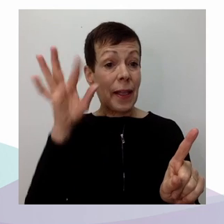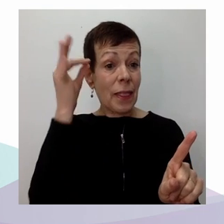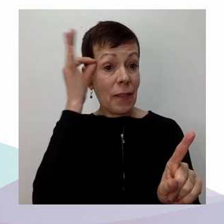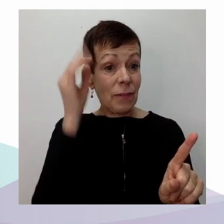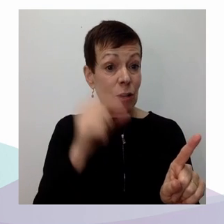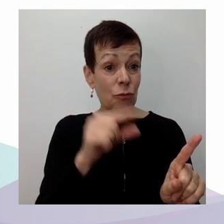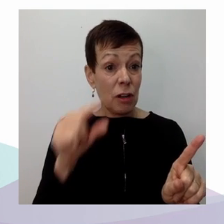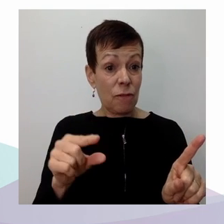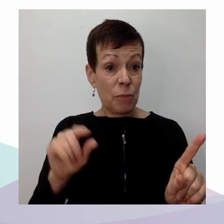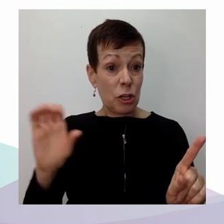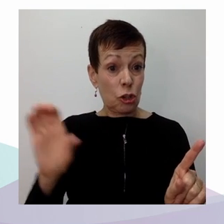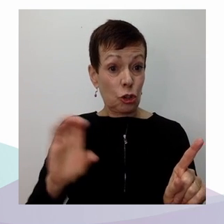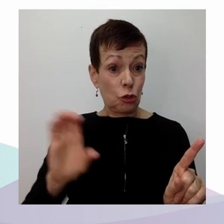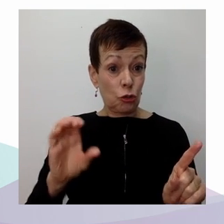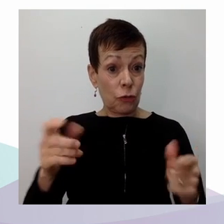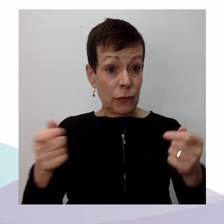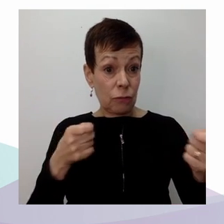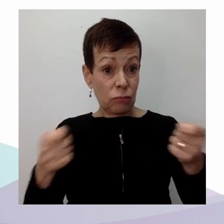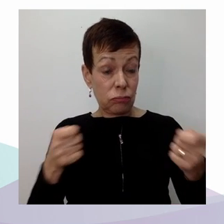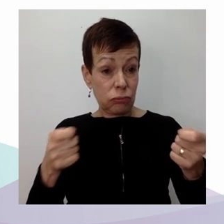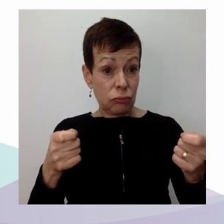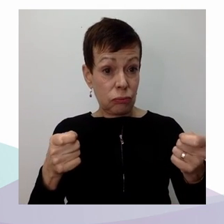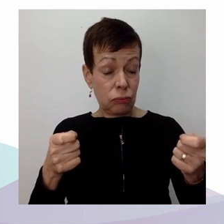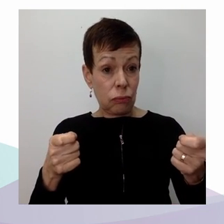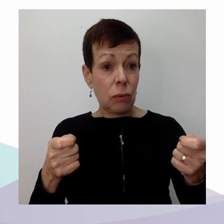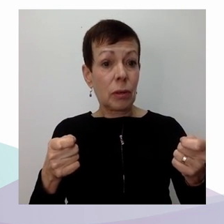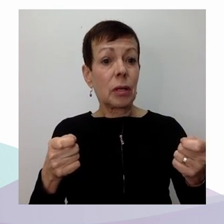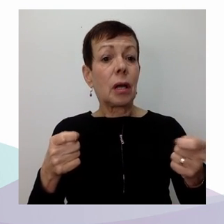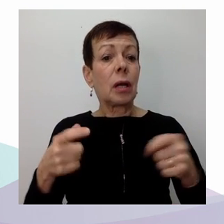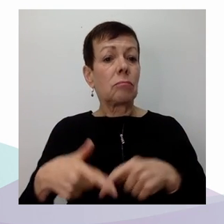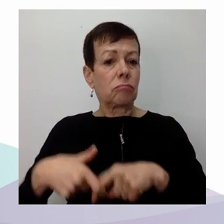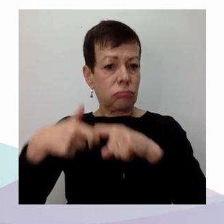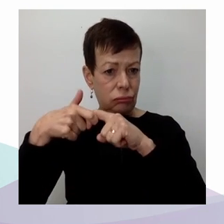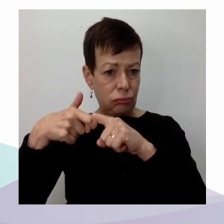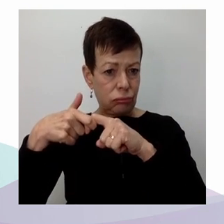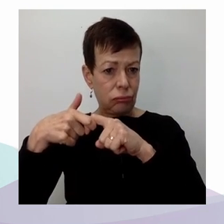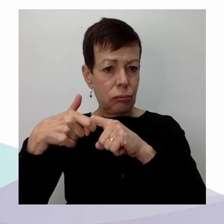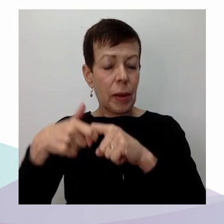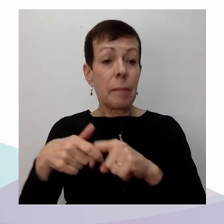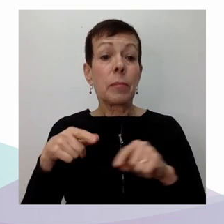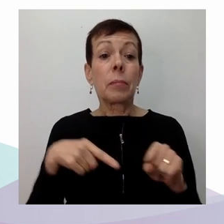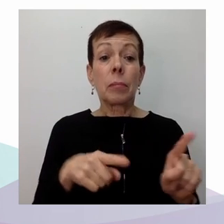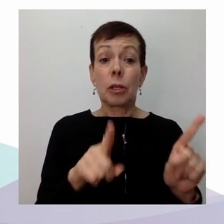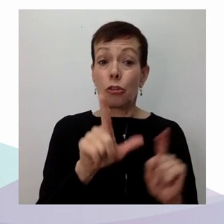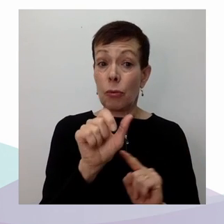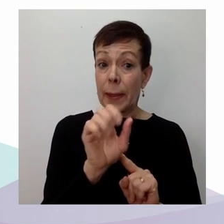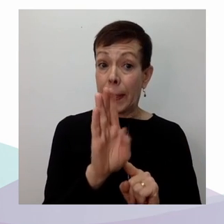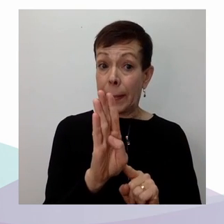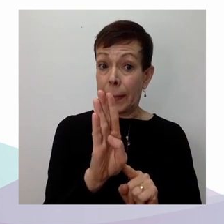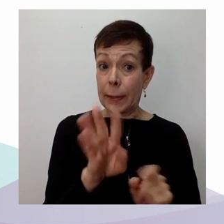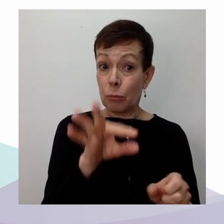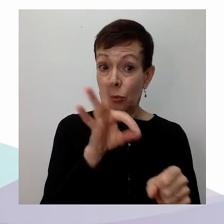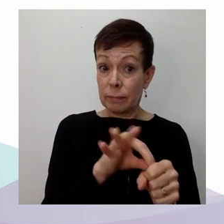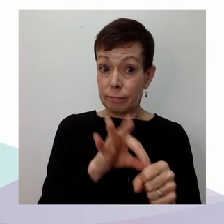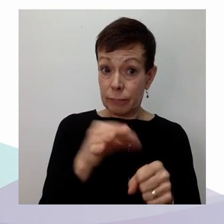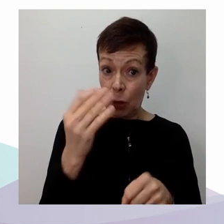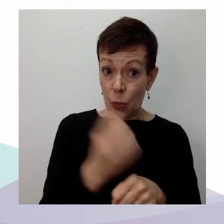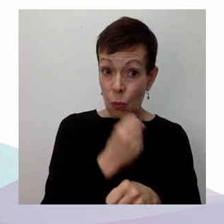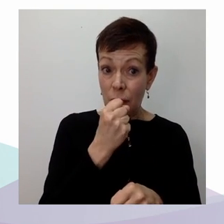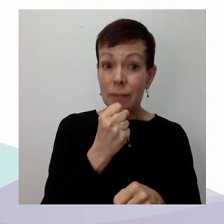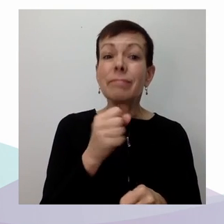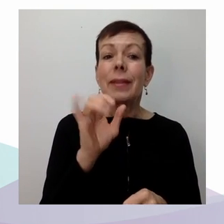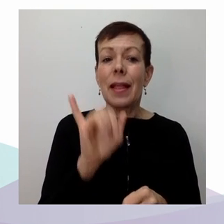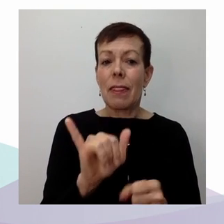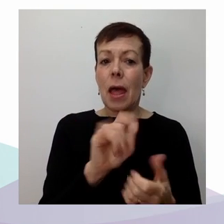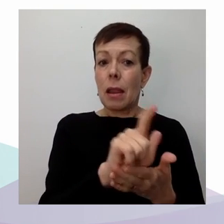l'élection des libéraux. Alors, ce programme de contestation judiciaire offre du soutien justement financier